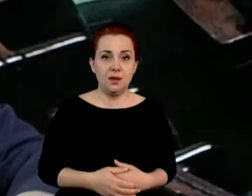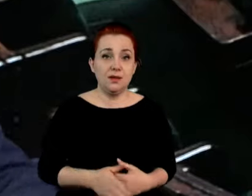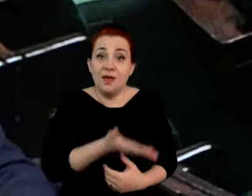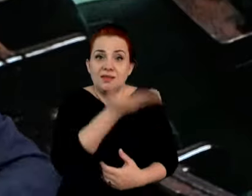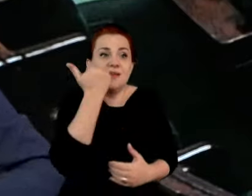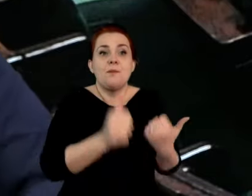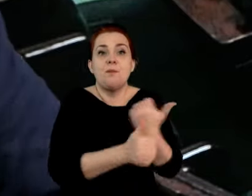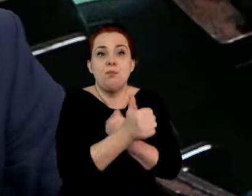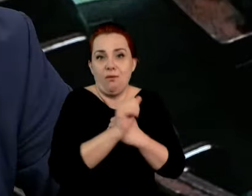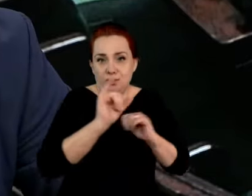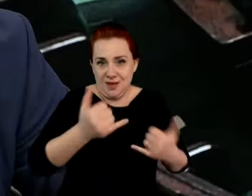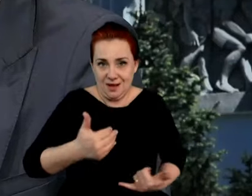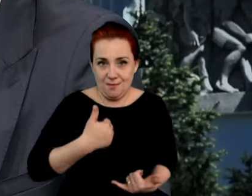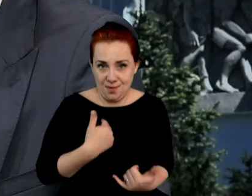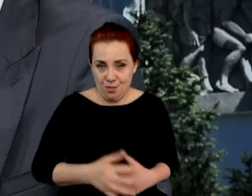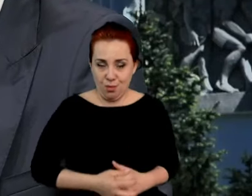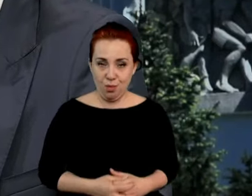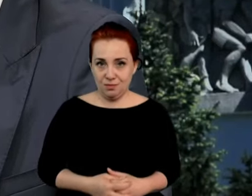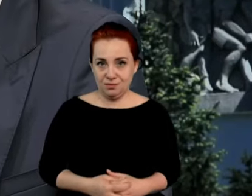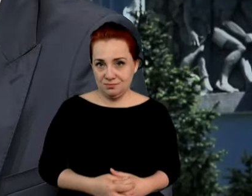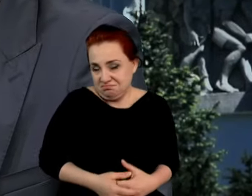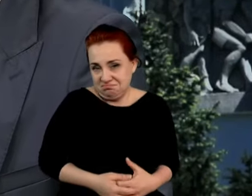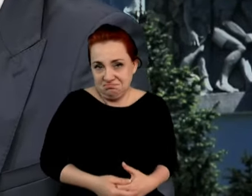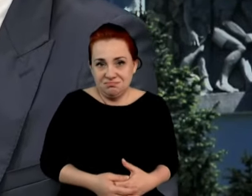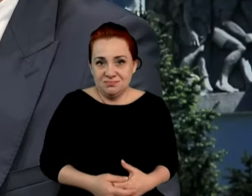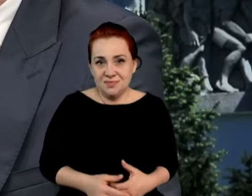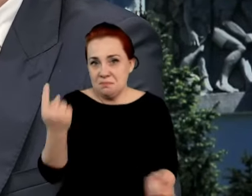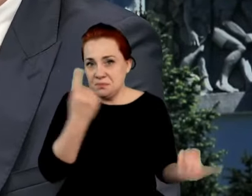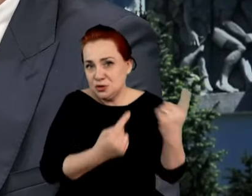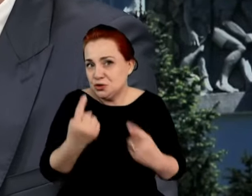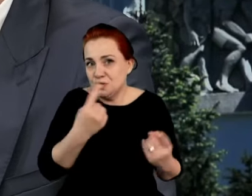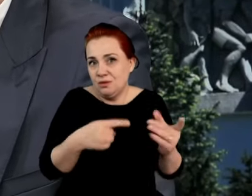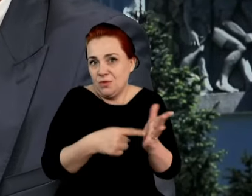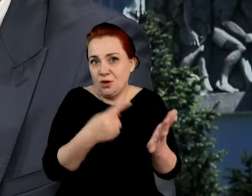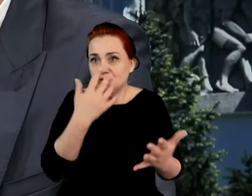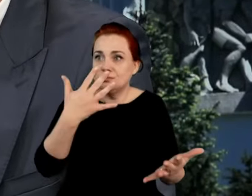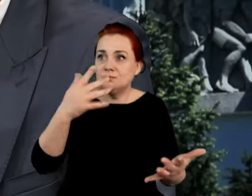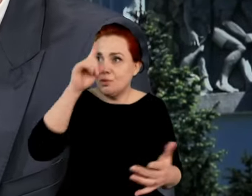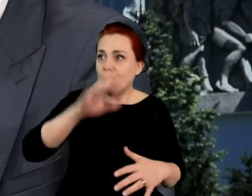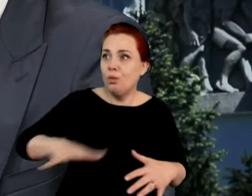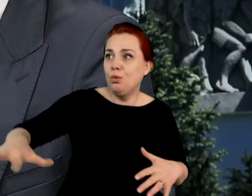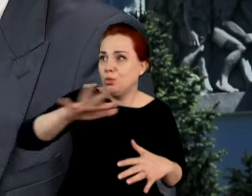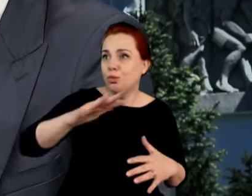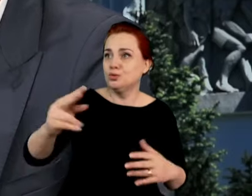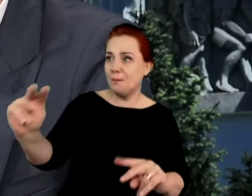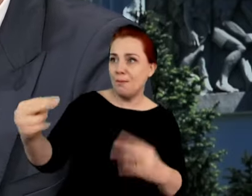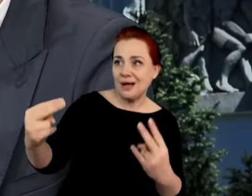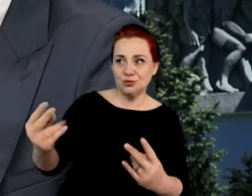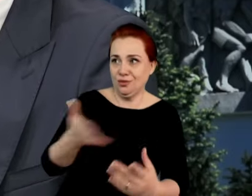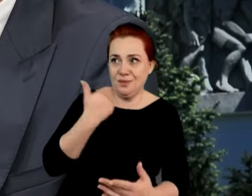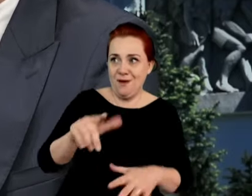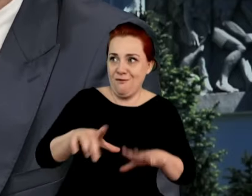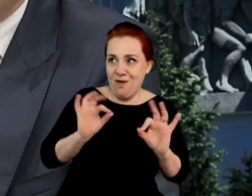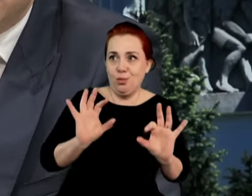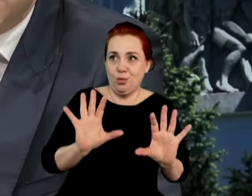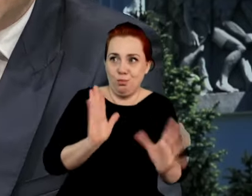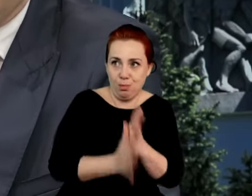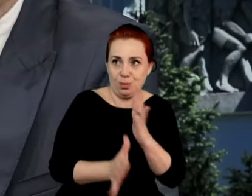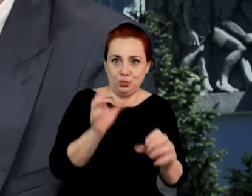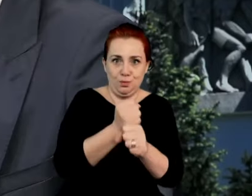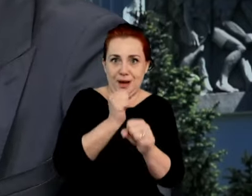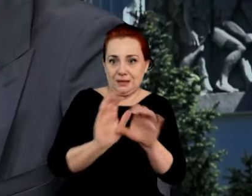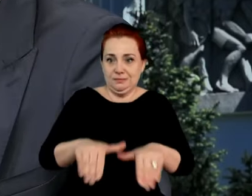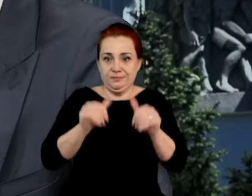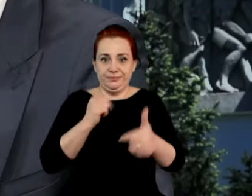Nie wie pan. Myślę, że nie miał tutaj jakby ze względu na też opinię publiczną i innego wyboru. Ale dobrze, że taką decyzję podjął. Mógł podjąć taką